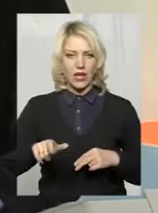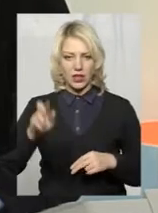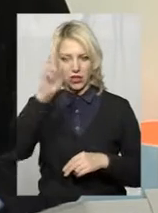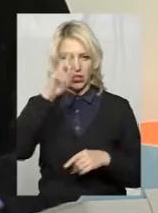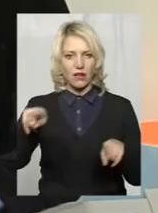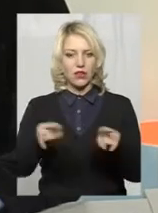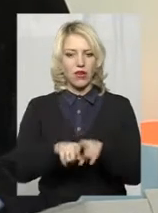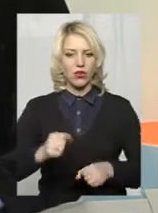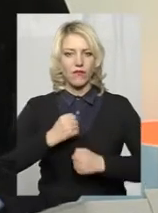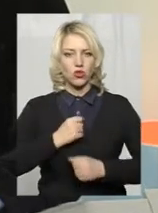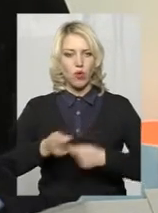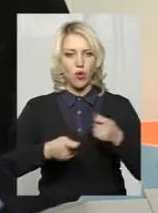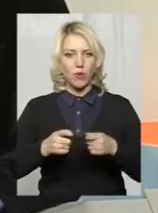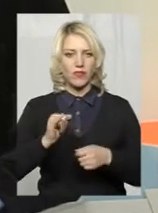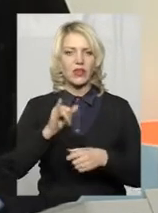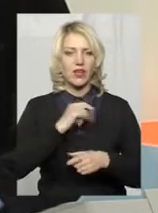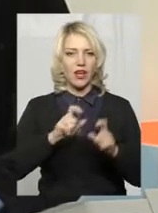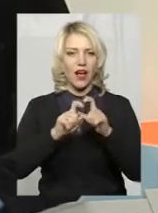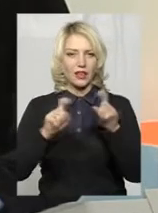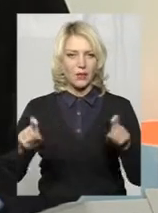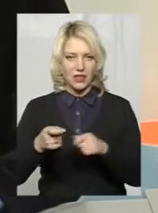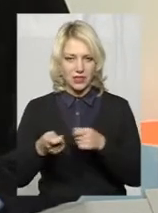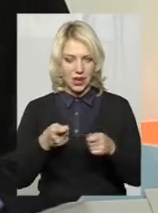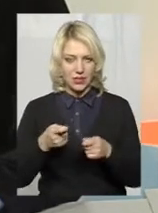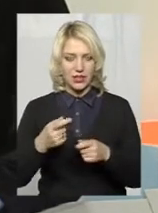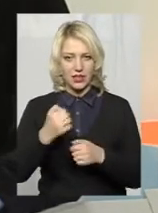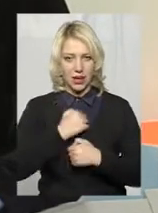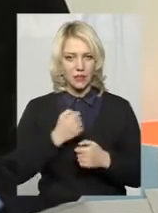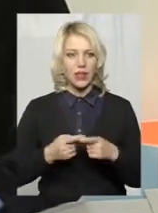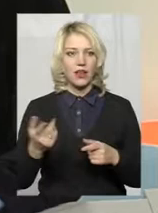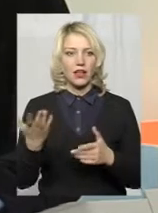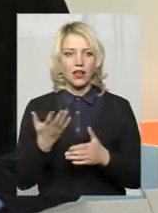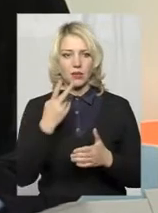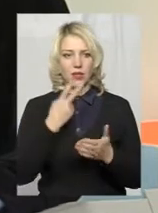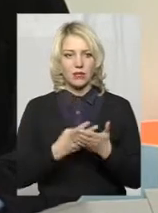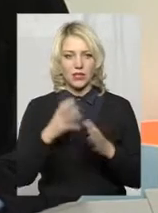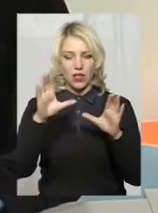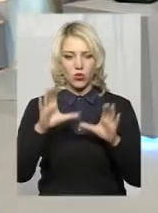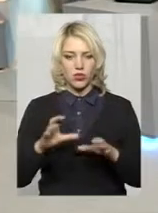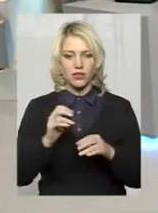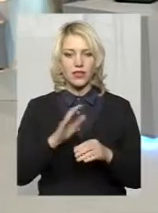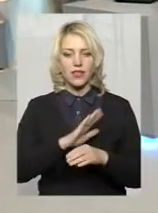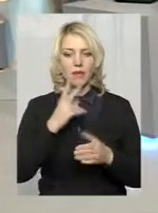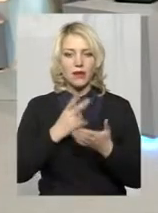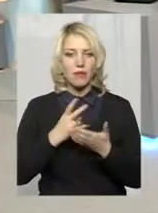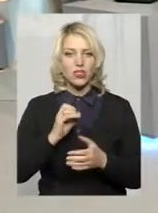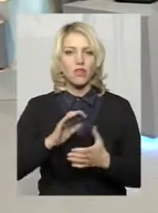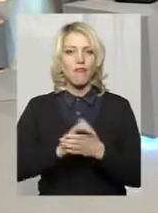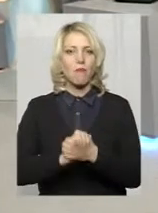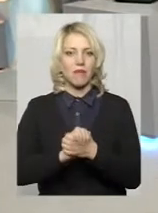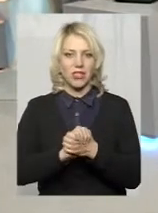командування та військові адміністрації наділяються цілим рядам повноважень, які не передбачені законодавством у мирний час. Водночас,